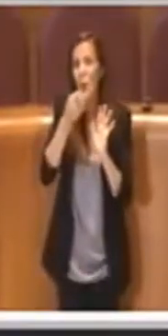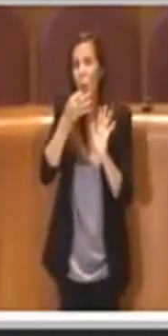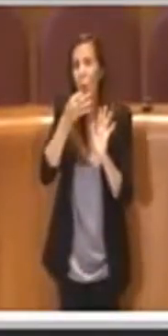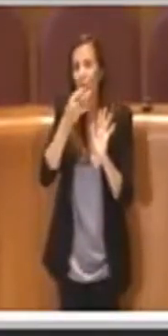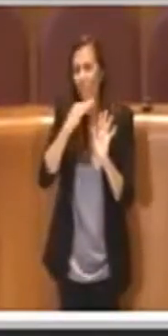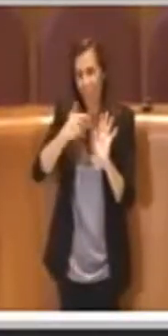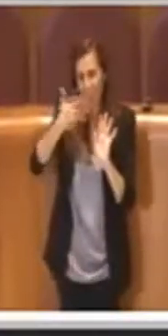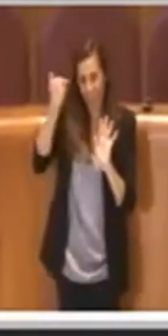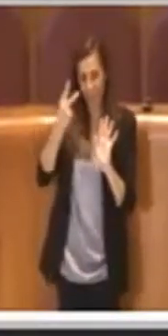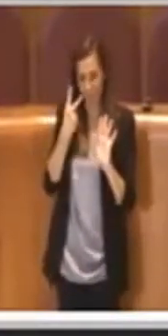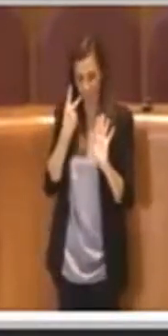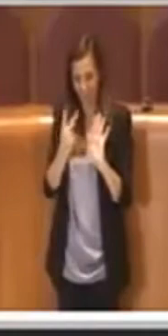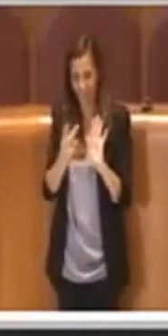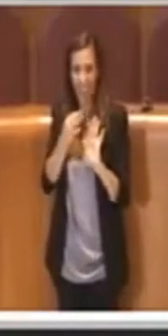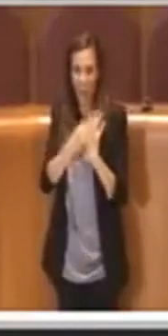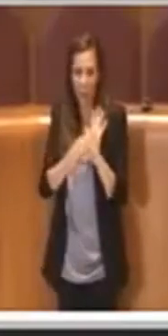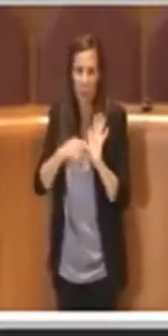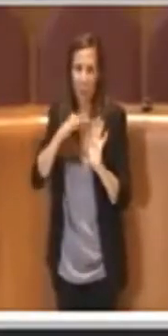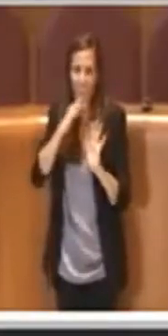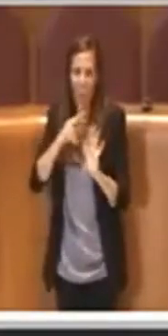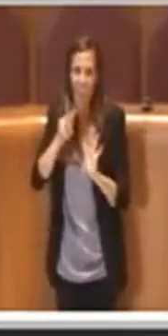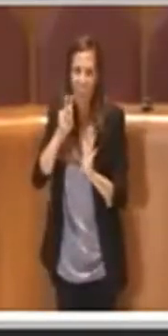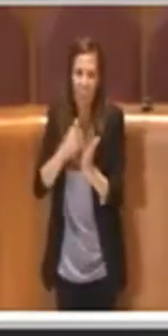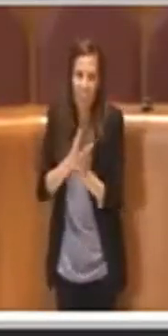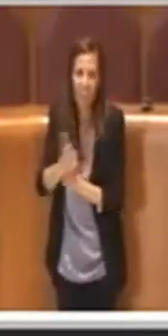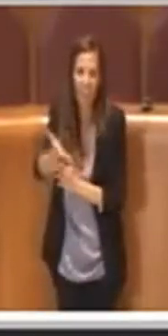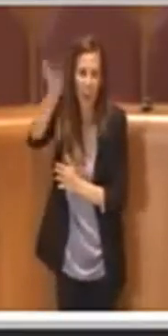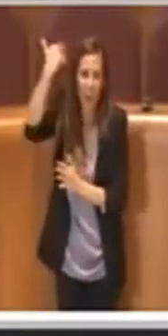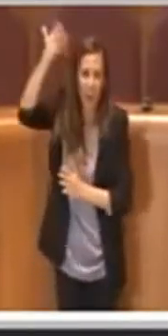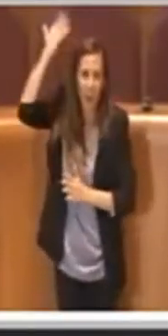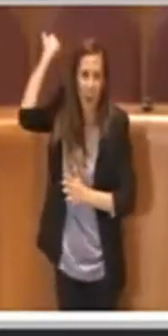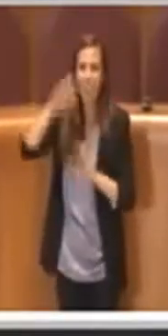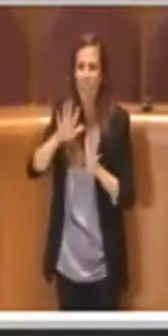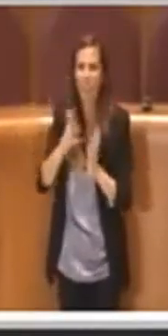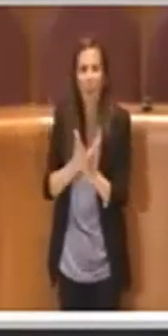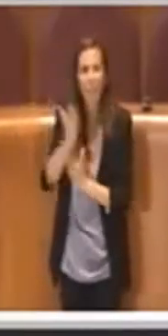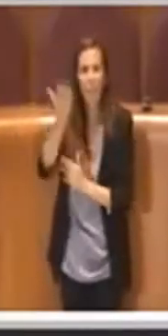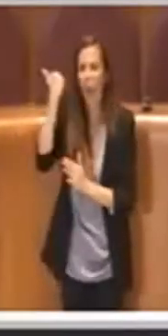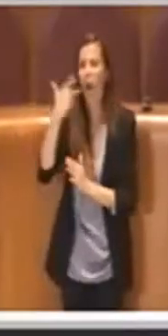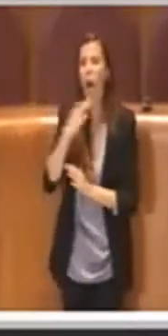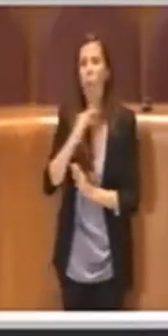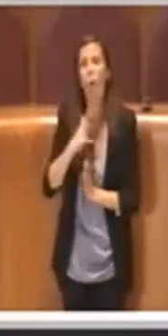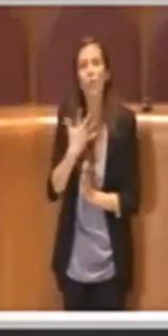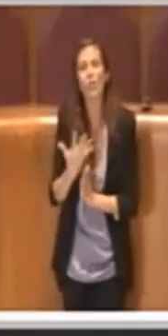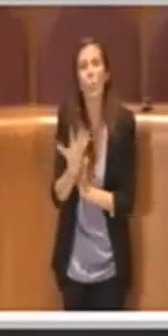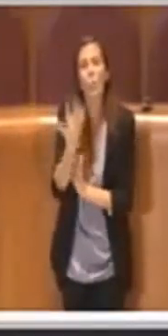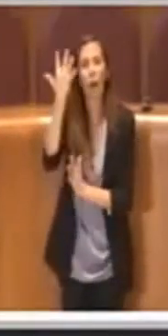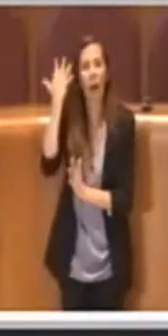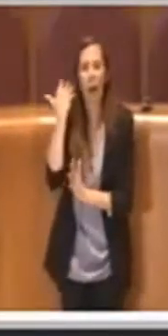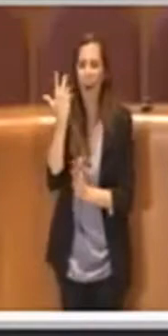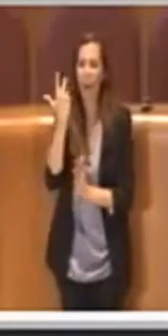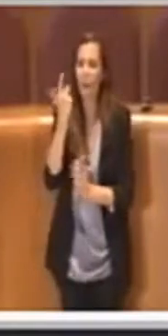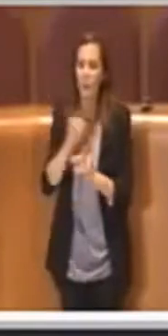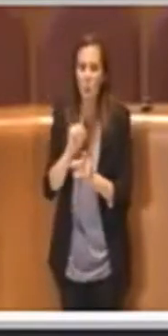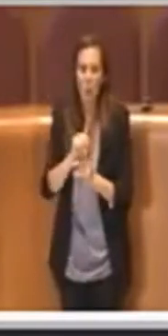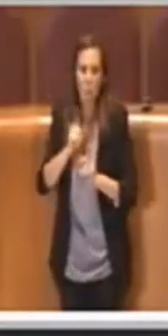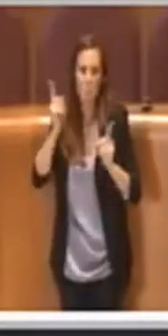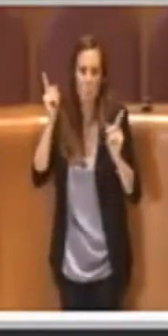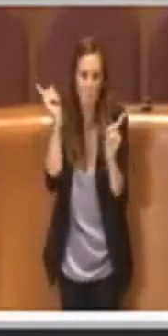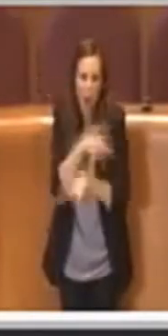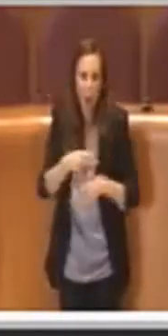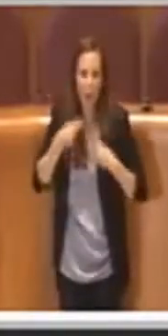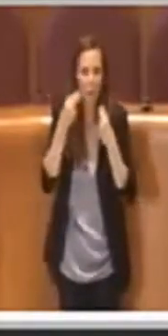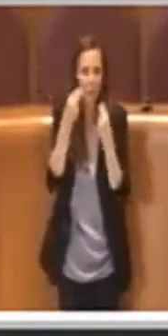regolamenti, abbiamo regolamenti vecchi di vent'anni, dieci anni o cinque anni che stanno in piedi male e generano una serie di